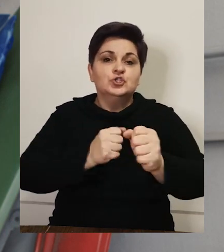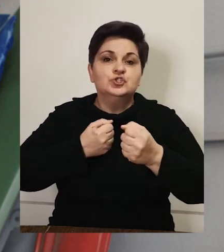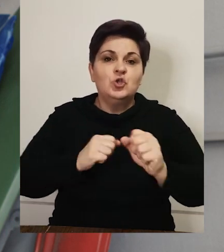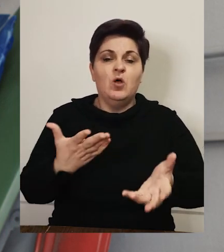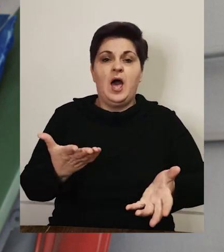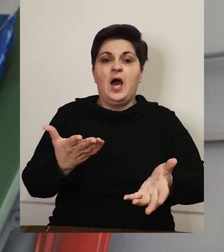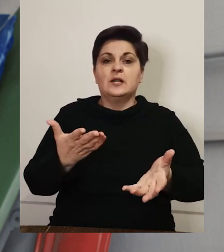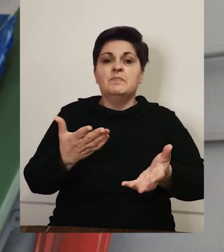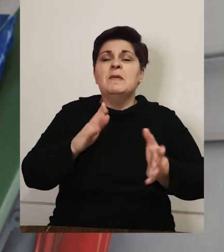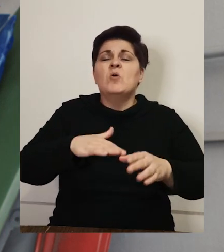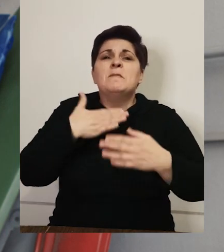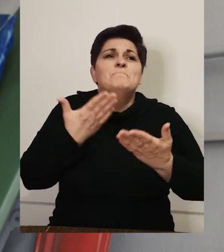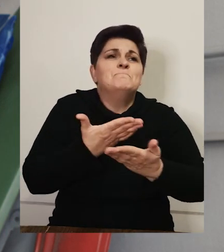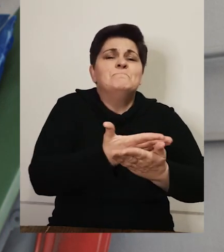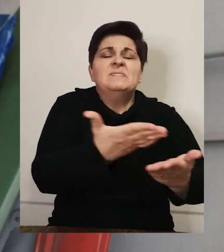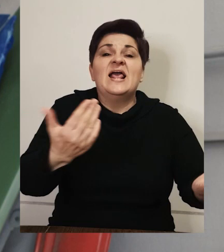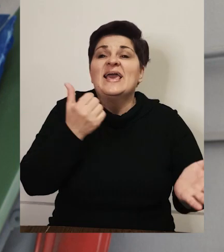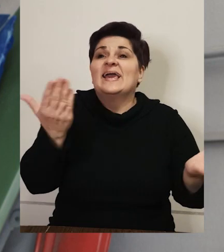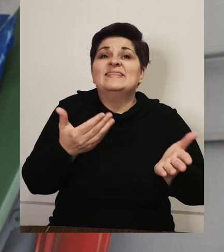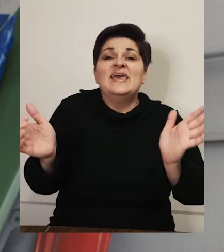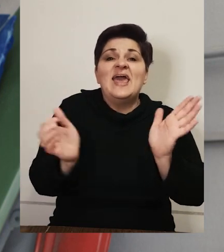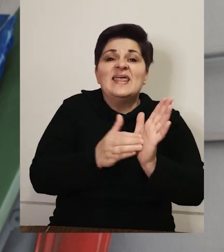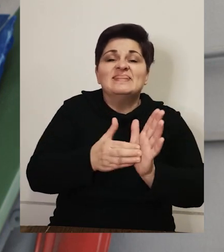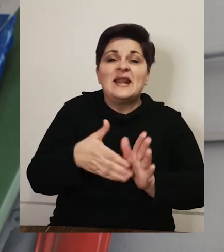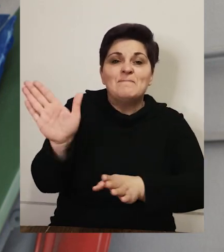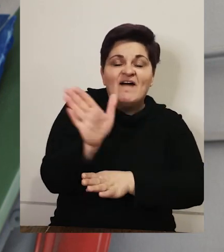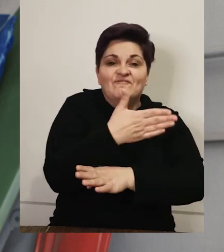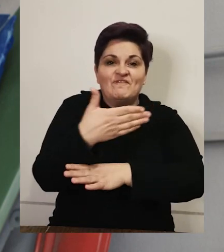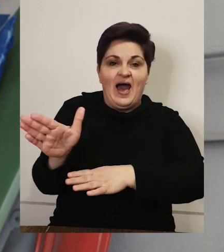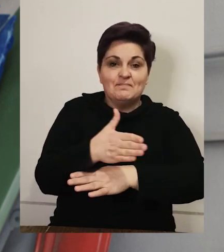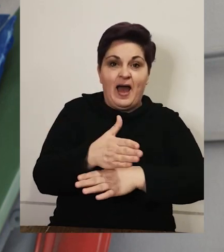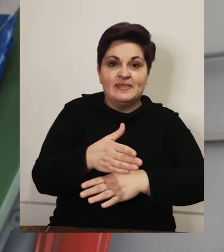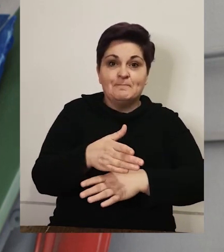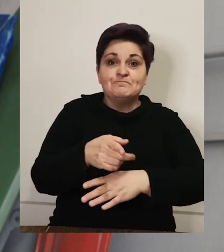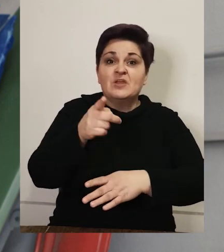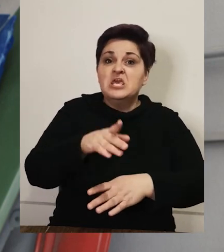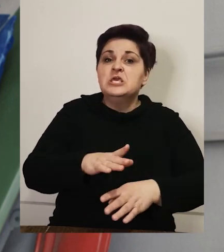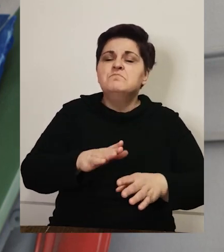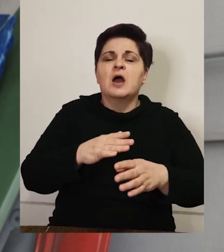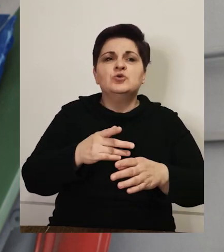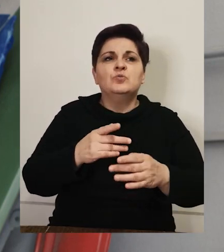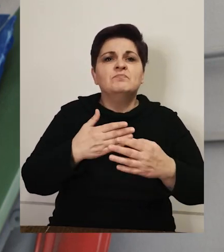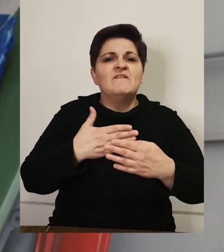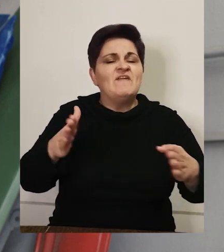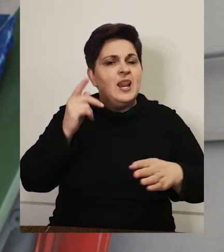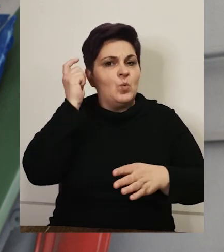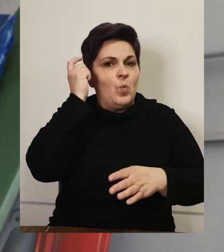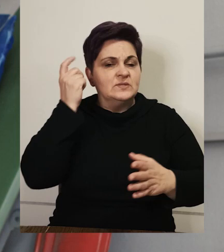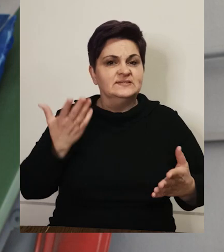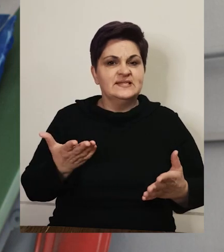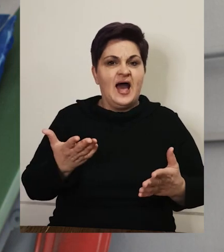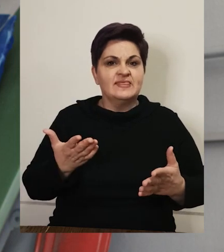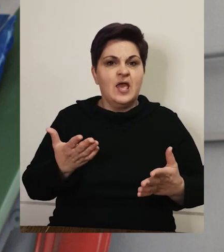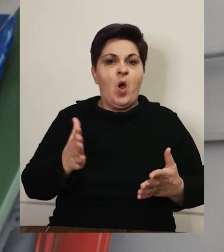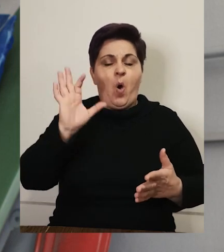mogu u stolarskim radnjama, mogu bilo gdje treba farbanje i imaju veoma široko